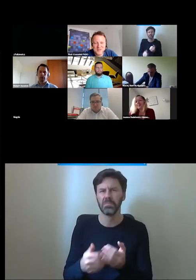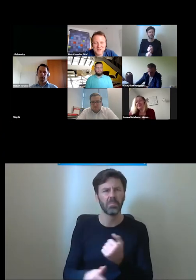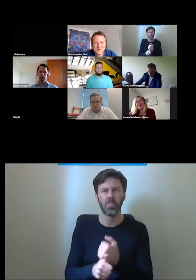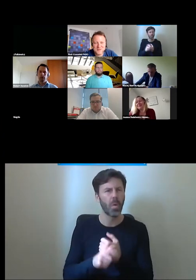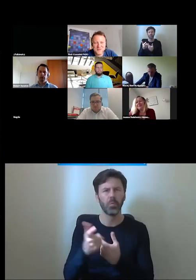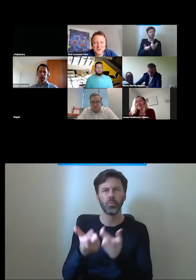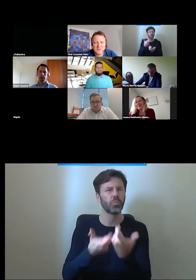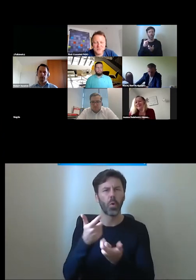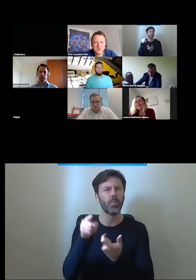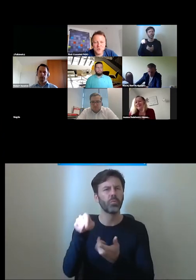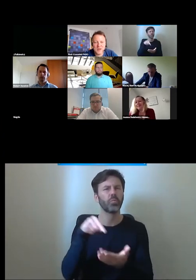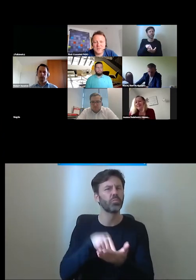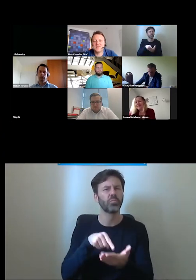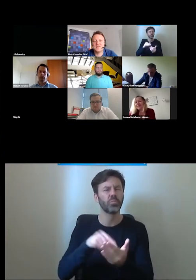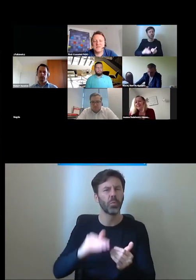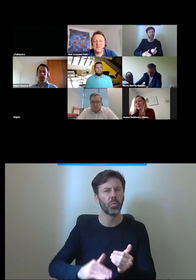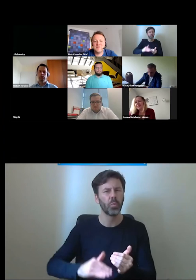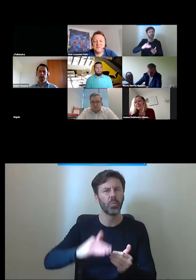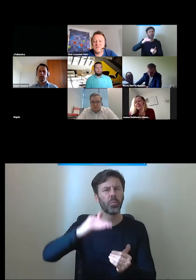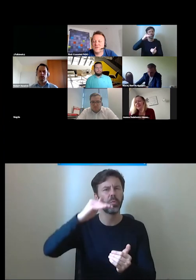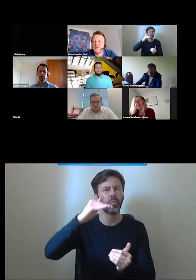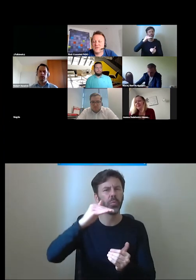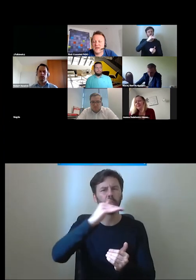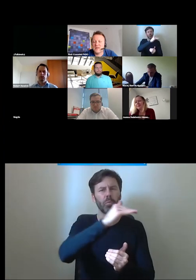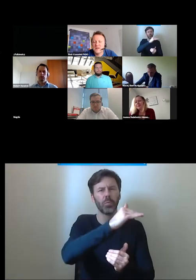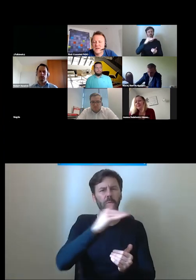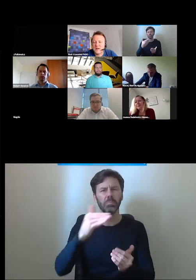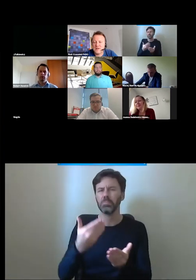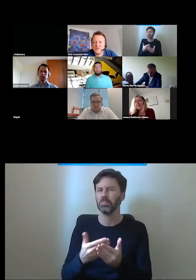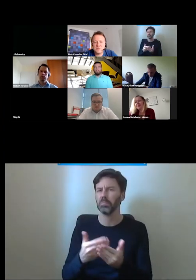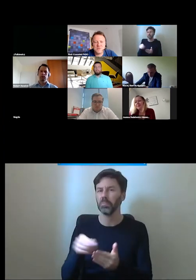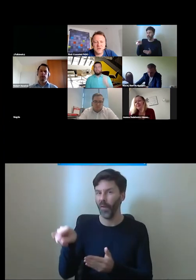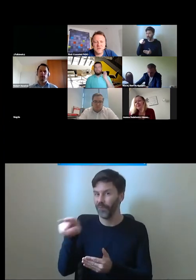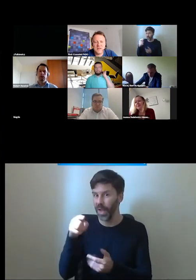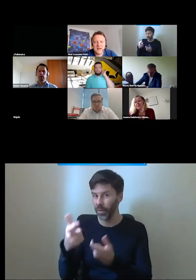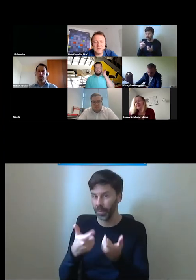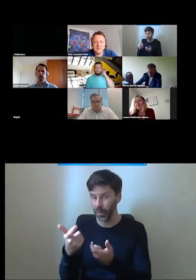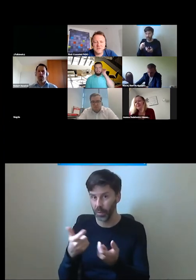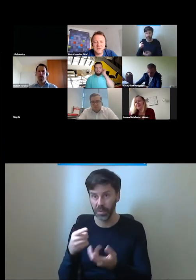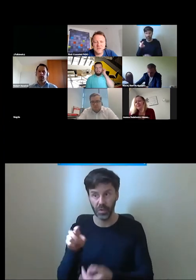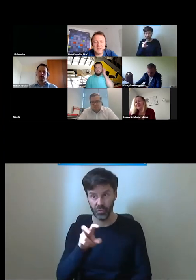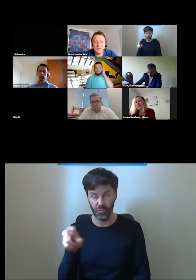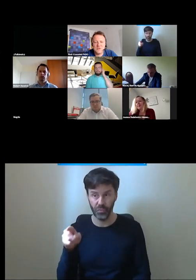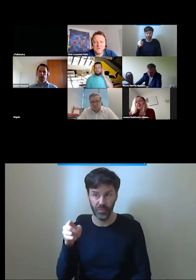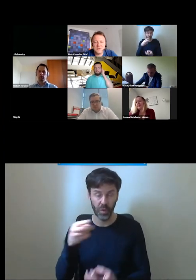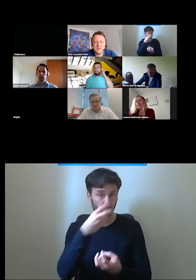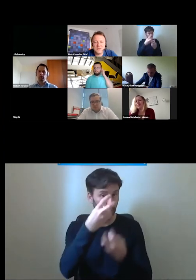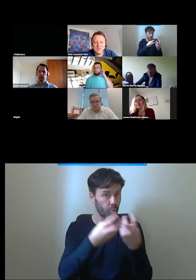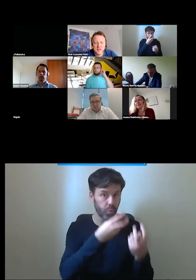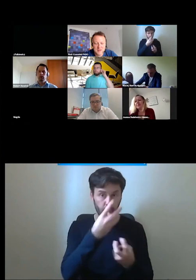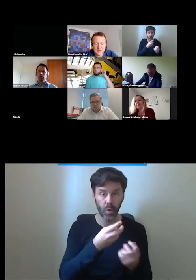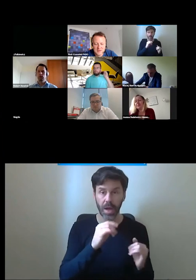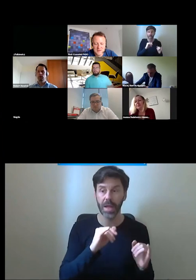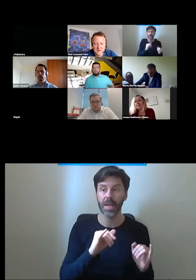rozwiązania stosować żeby szukać rozwiązań czy przeglądając inne możliwości